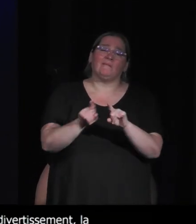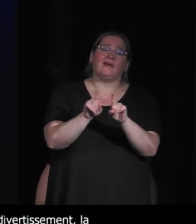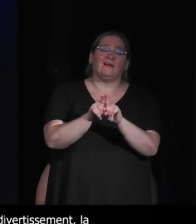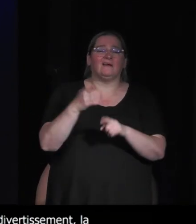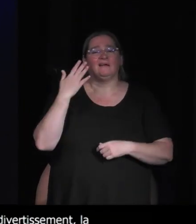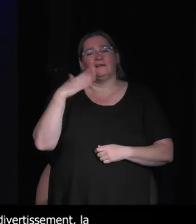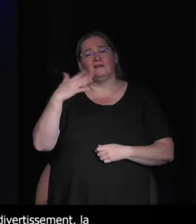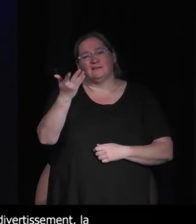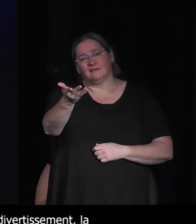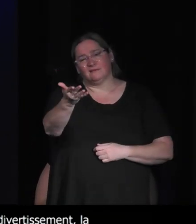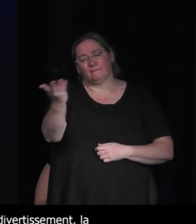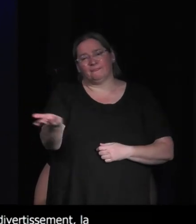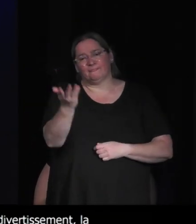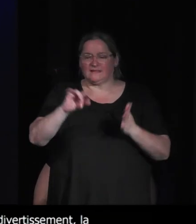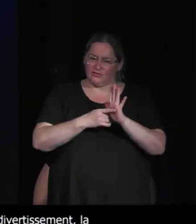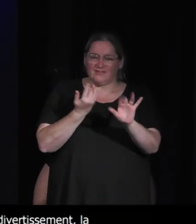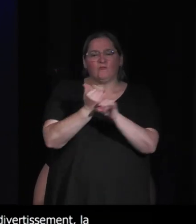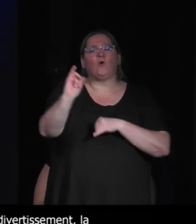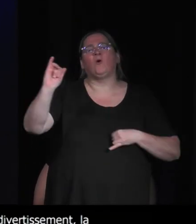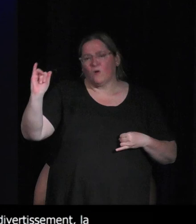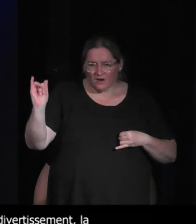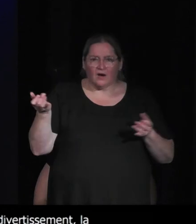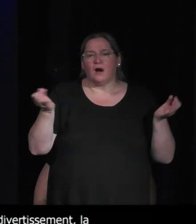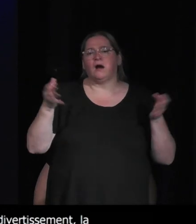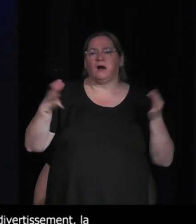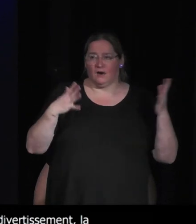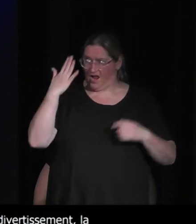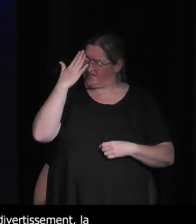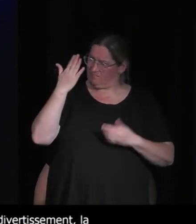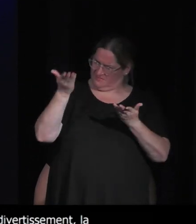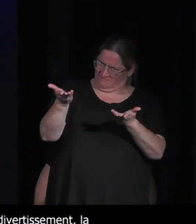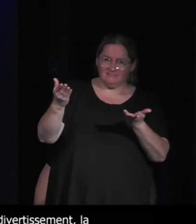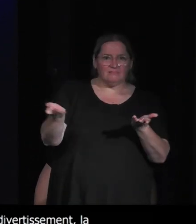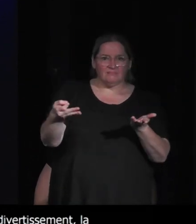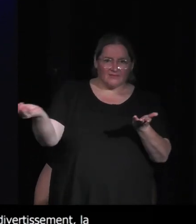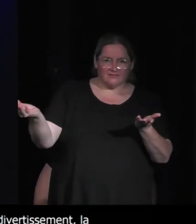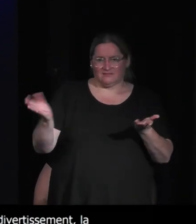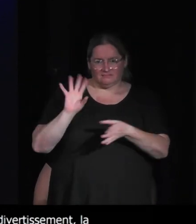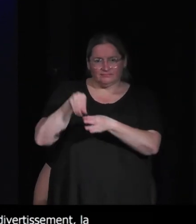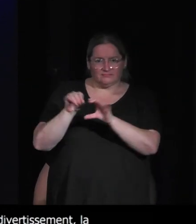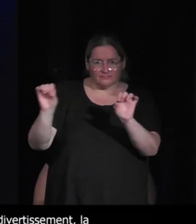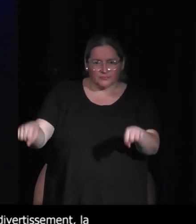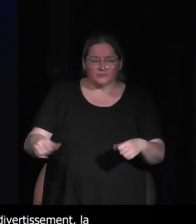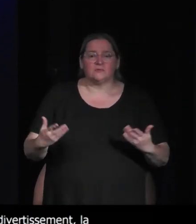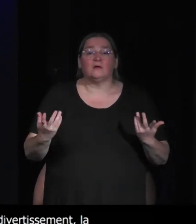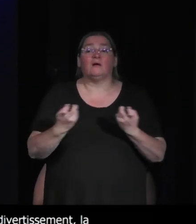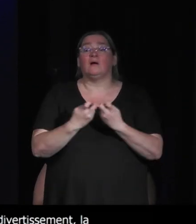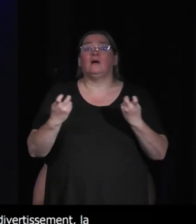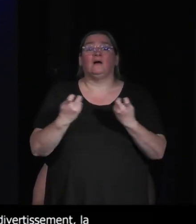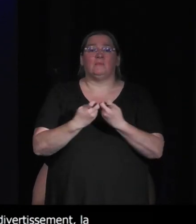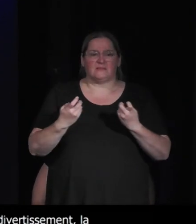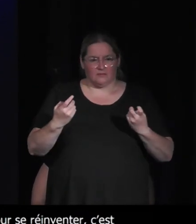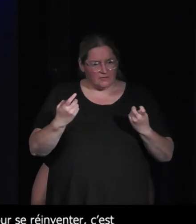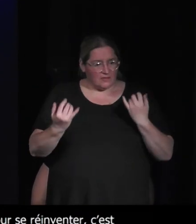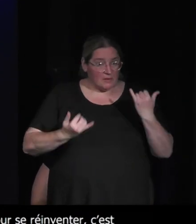ces identités fictionnelles où l'animal est vraiment parce que qu-ce qu'on a d'autre sinon on va être une nuée une anneau